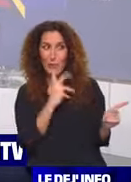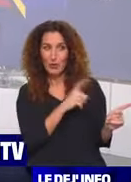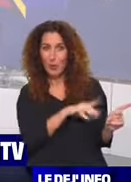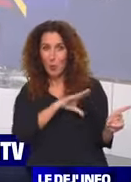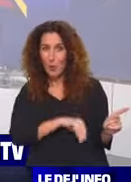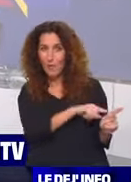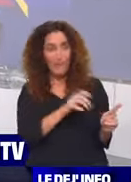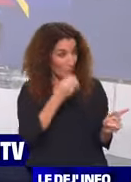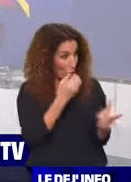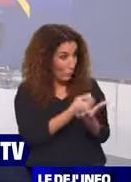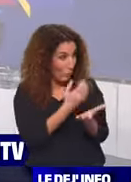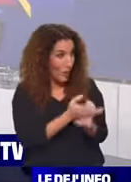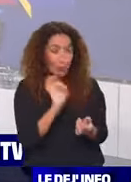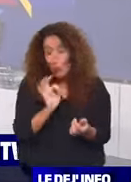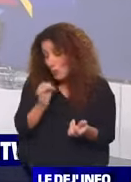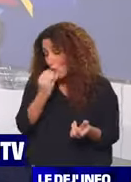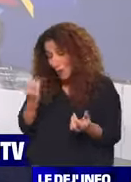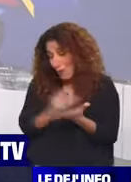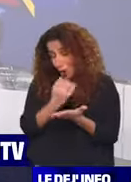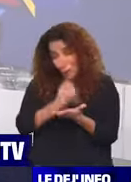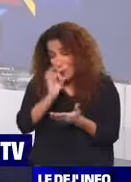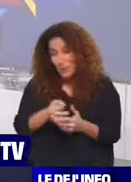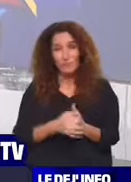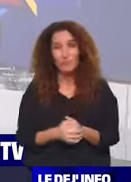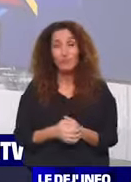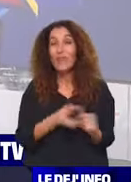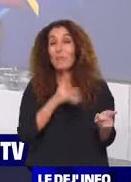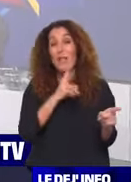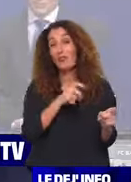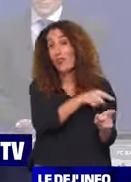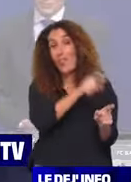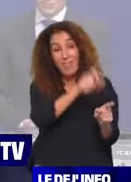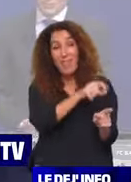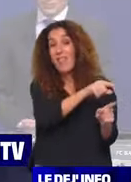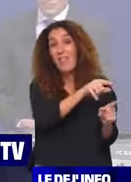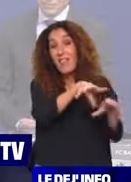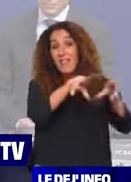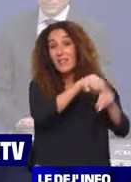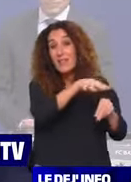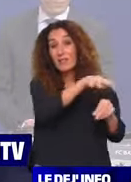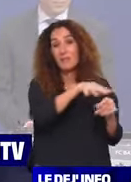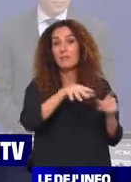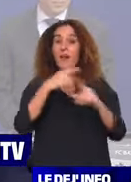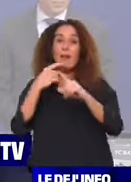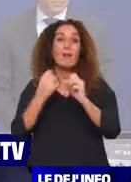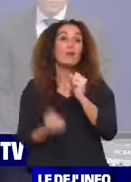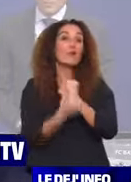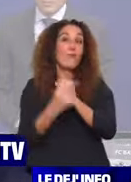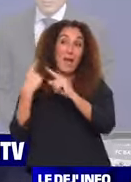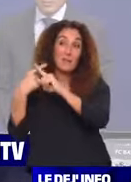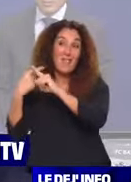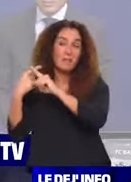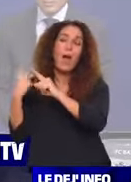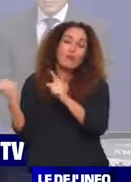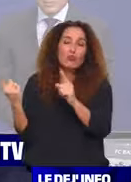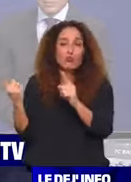Ça aussi, c une bonne nouvelle ? Oui, oui, c'est une bonne nouvelle. De toute façon, pour le Paris Saint-Germain, à part, et je le mets entre guillemets, l'Ajax d'Amsterdam, tout le reste, ça sera du gros.